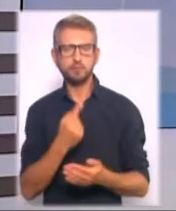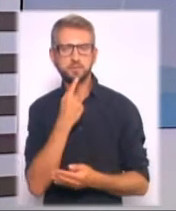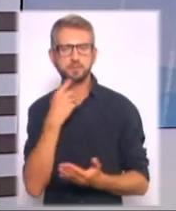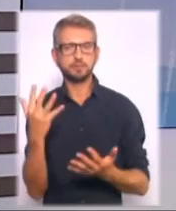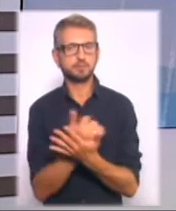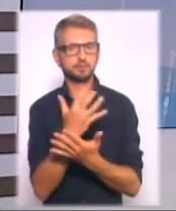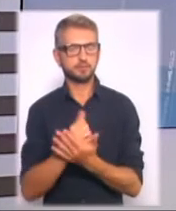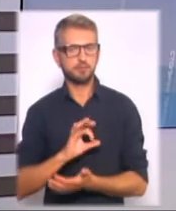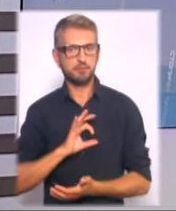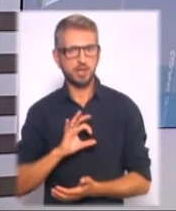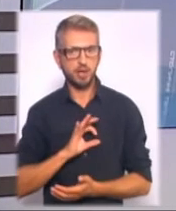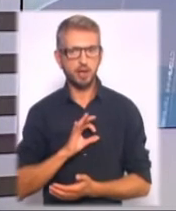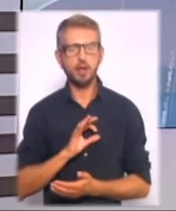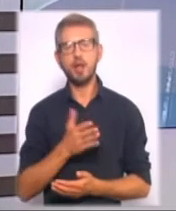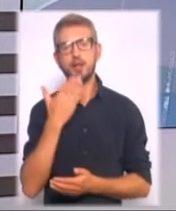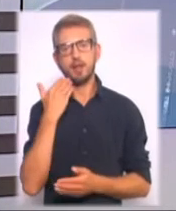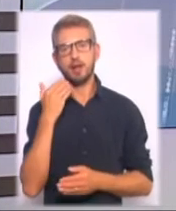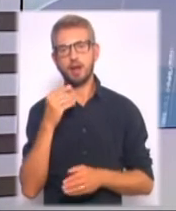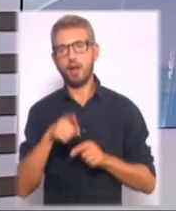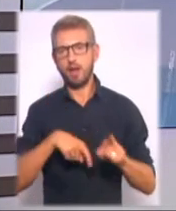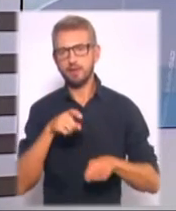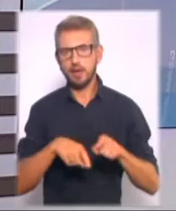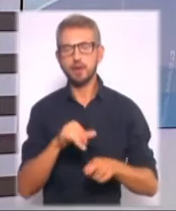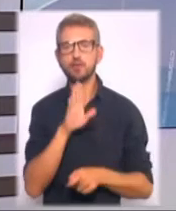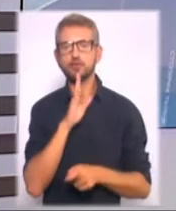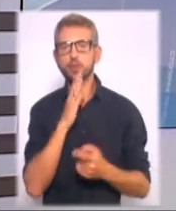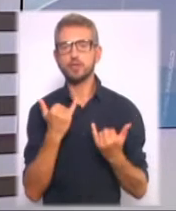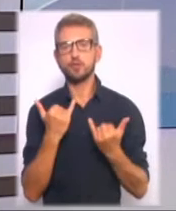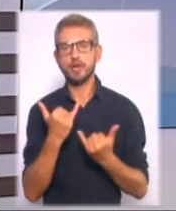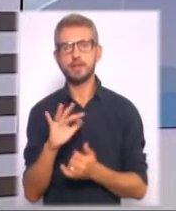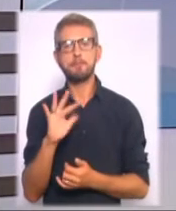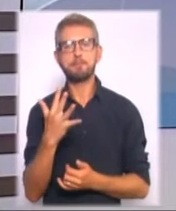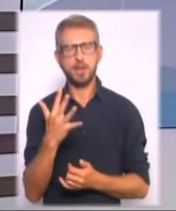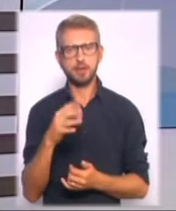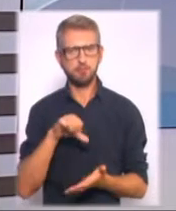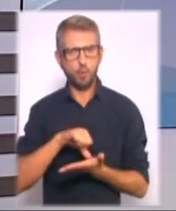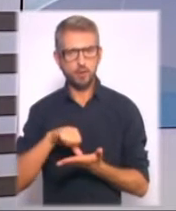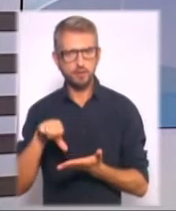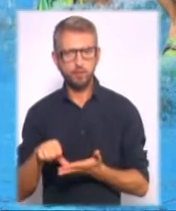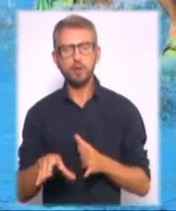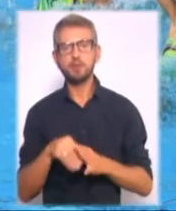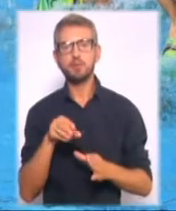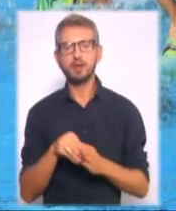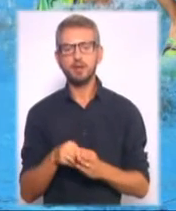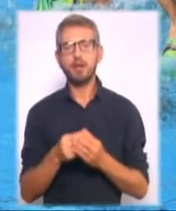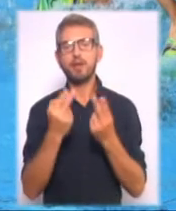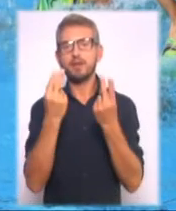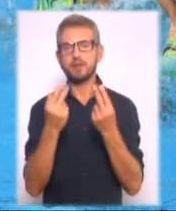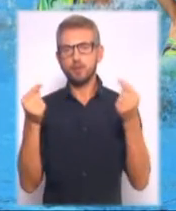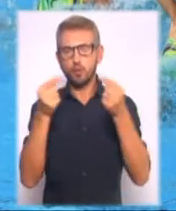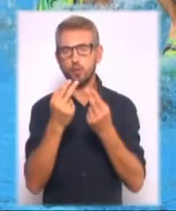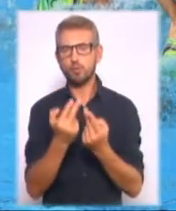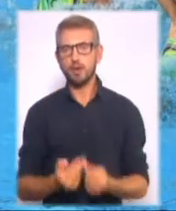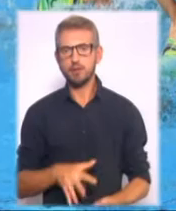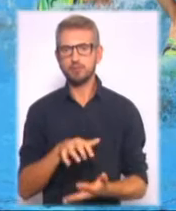вершини в таких дисциплінах, як легка атлетика та жіноче сучасне п'ятиборство. Збірна синхронного плавання, на жаль, посіла у фіналі четверте